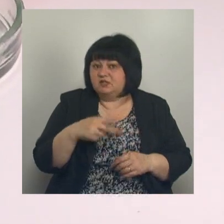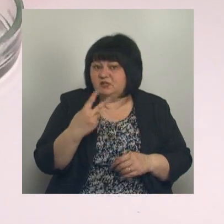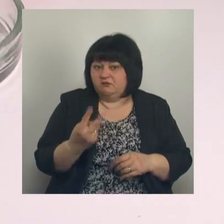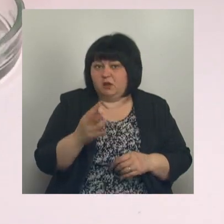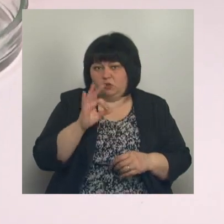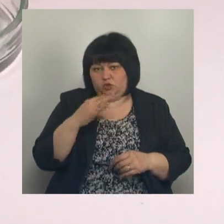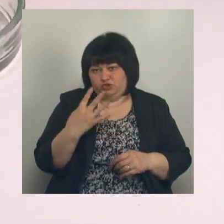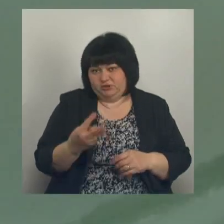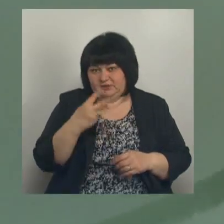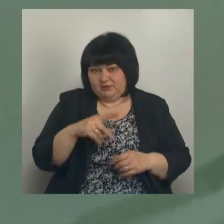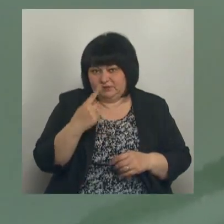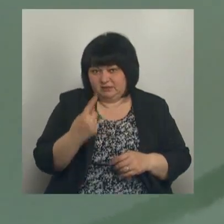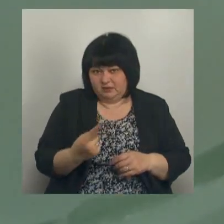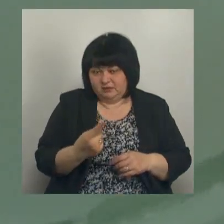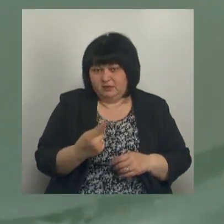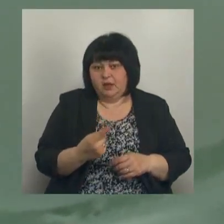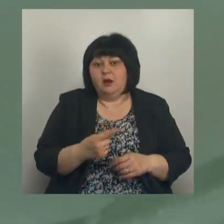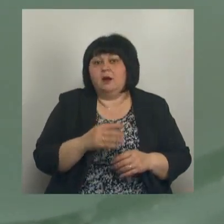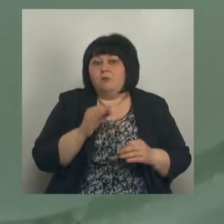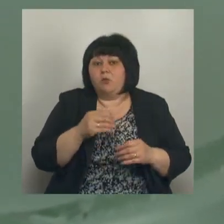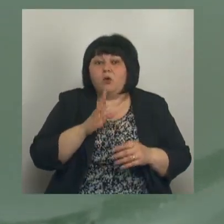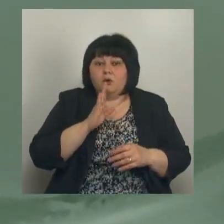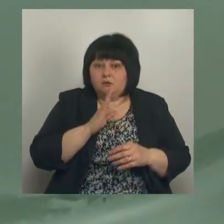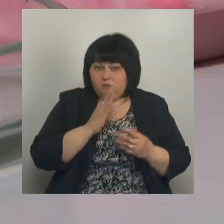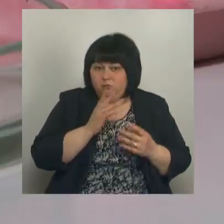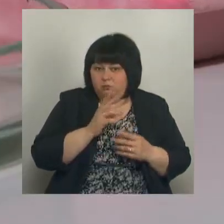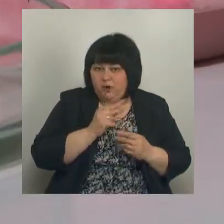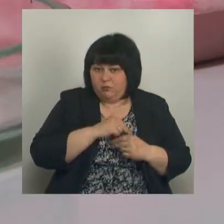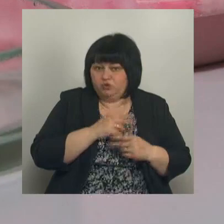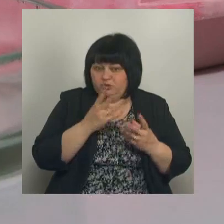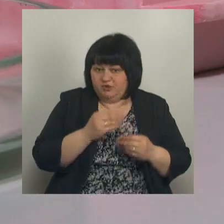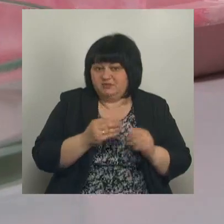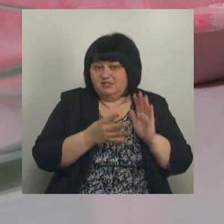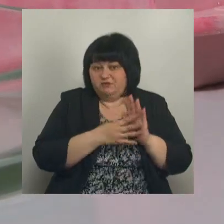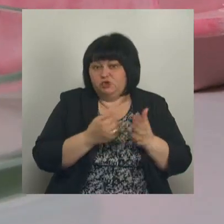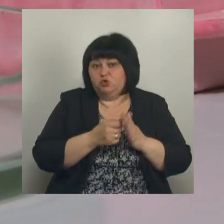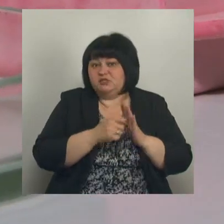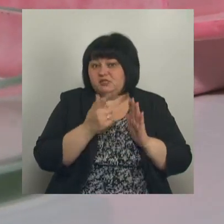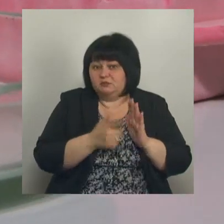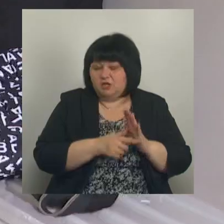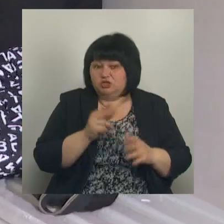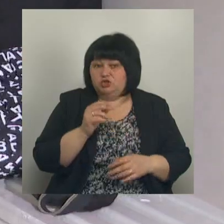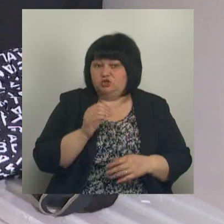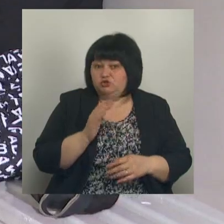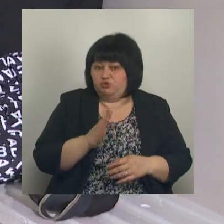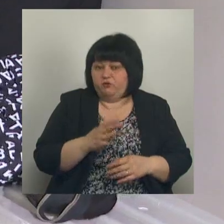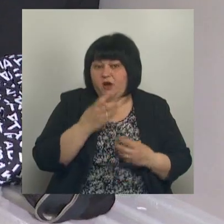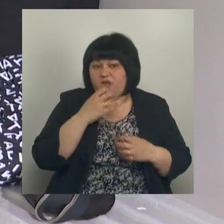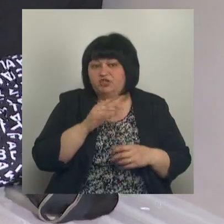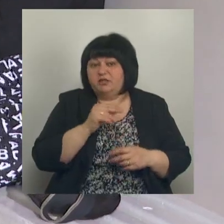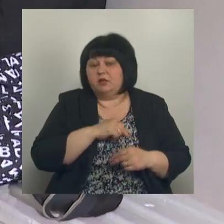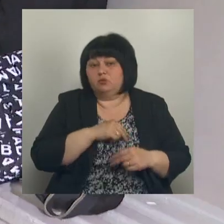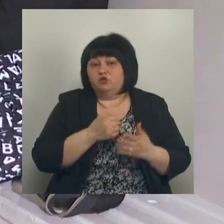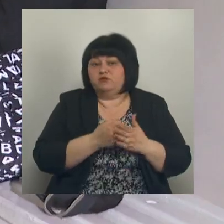04 31 по будням с 10 до 17 часов. Горячая линия будет работать до 26